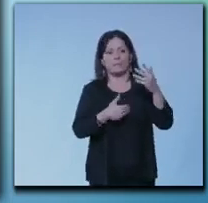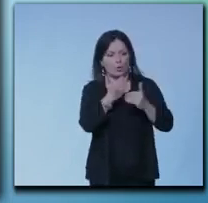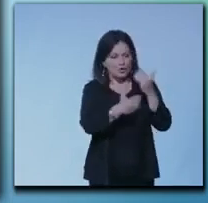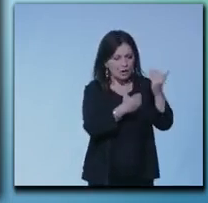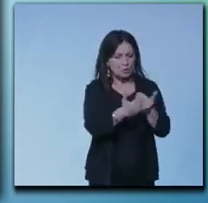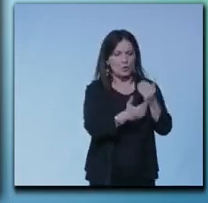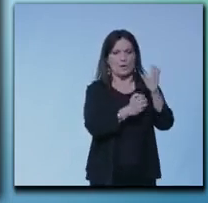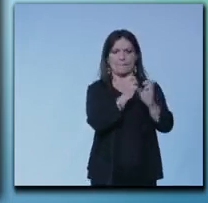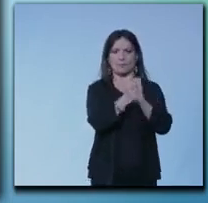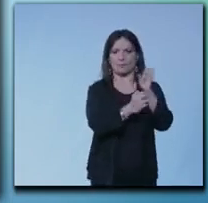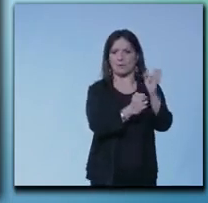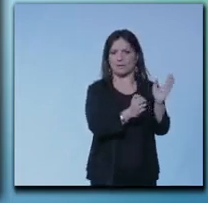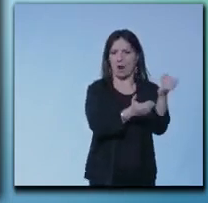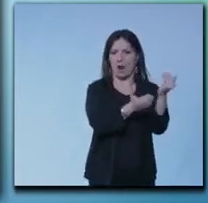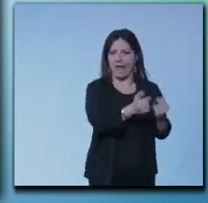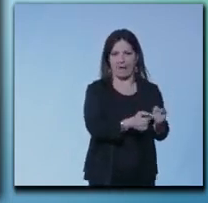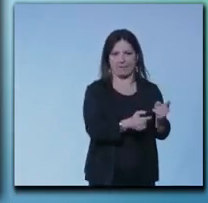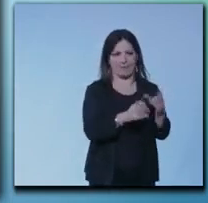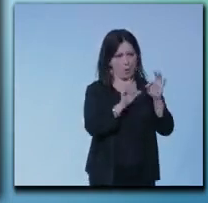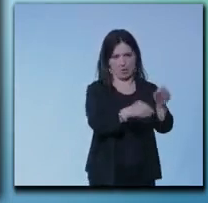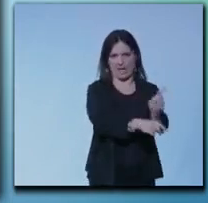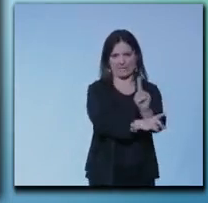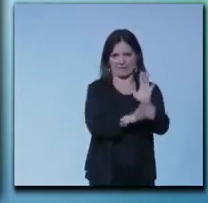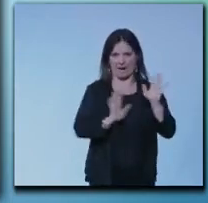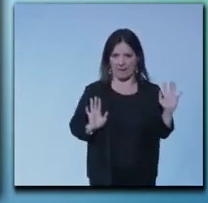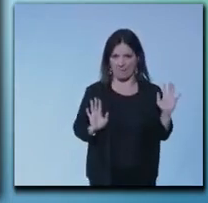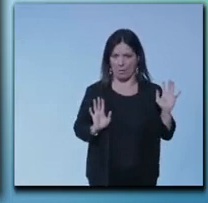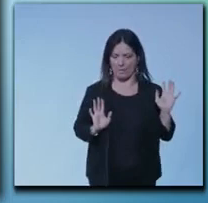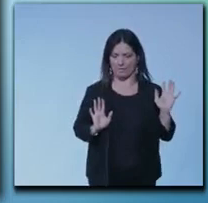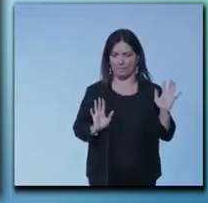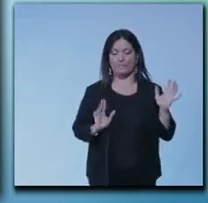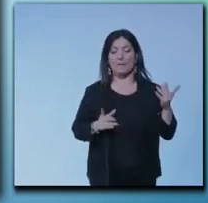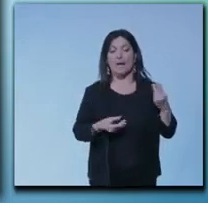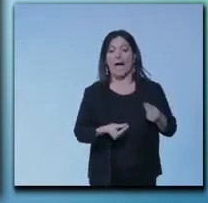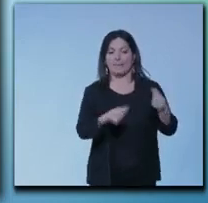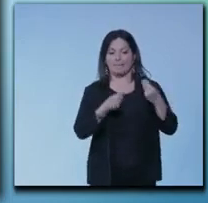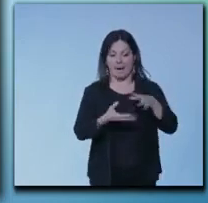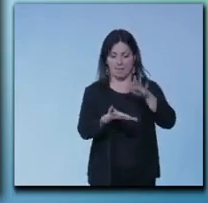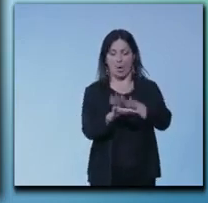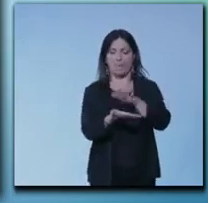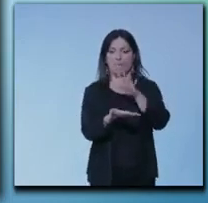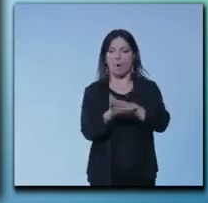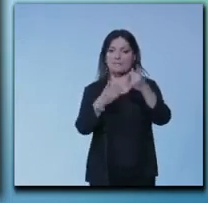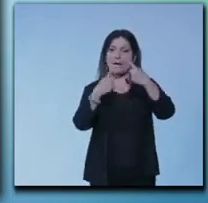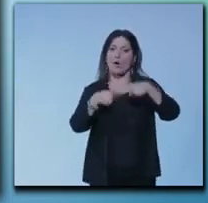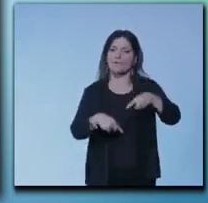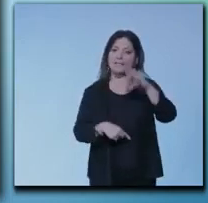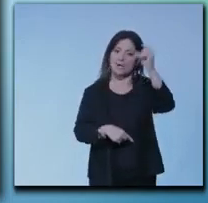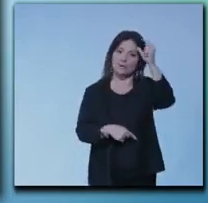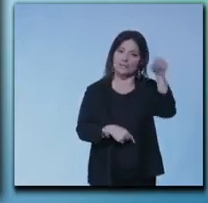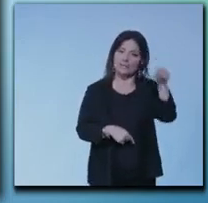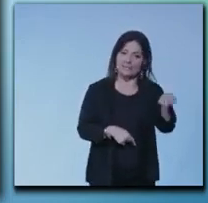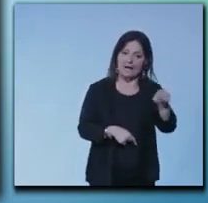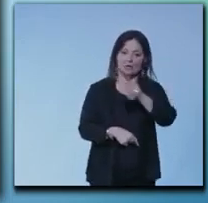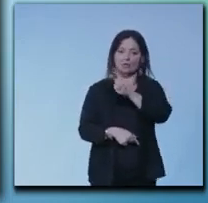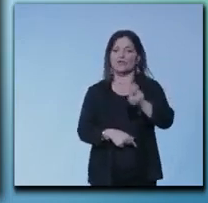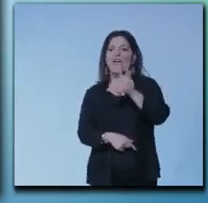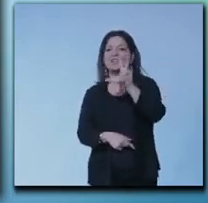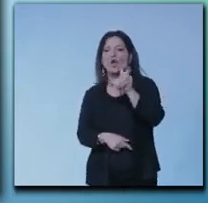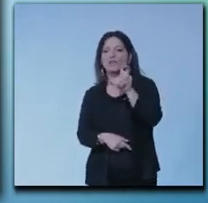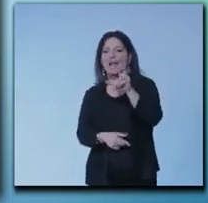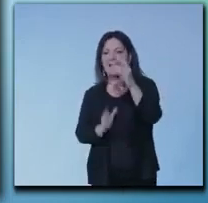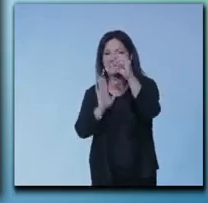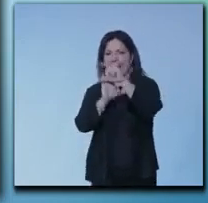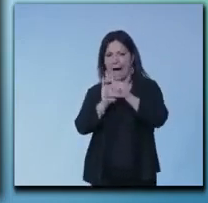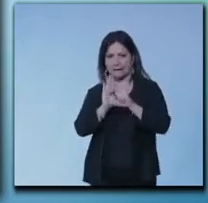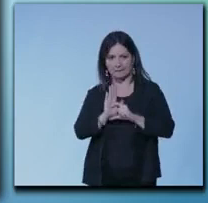nessuna parte. La bozza che abbiamo ereditato dal Consiglio di Stato consta di 230 articoli, è un